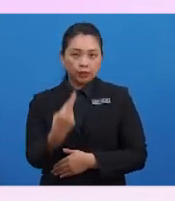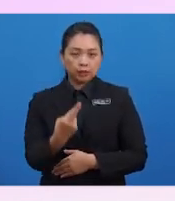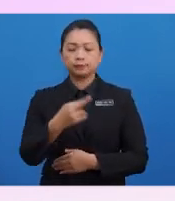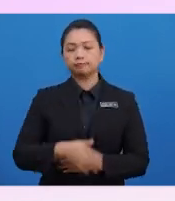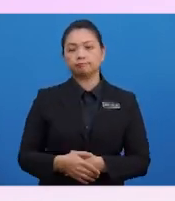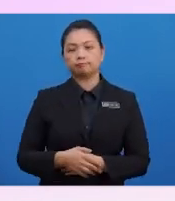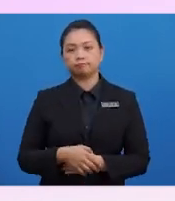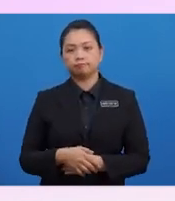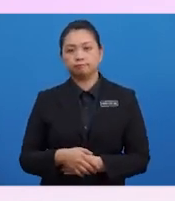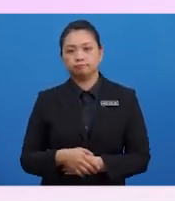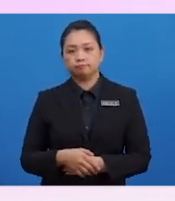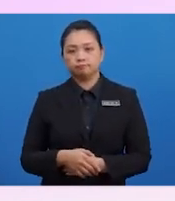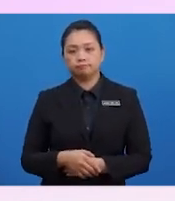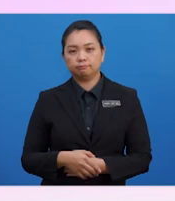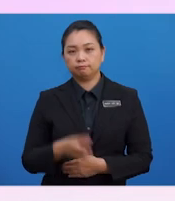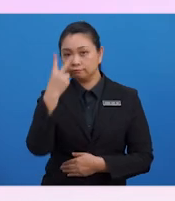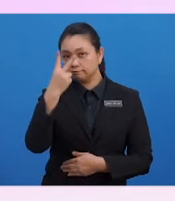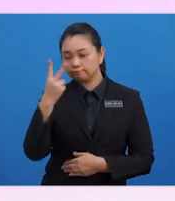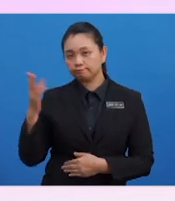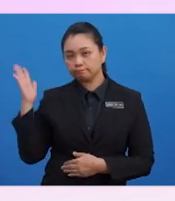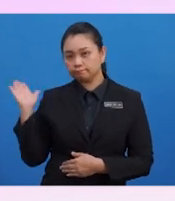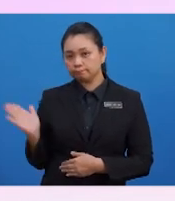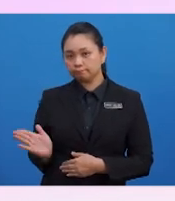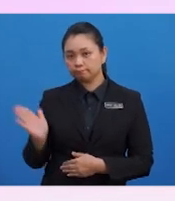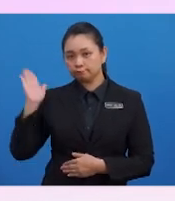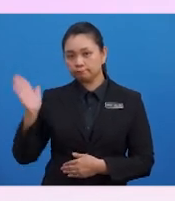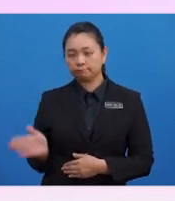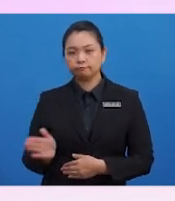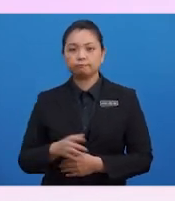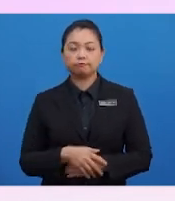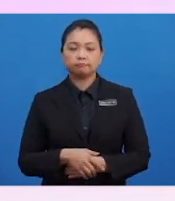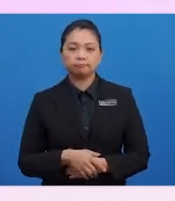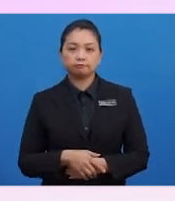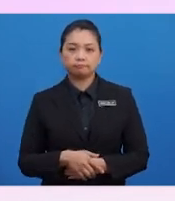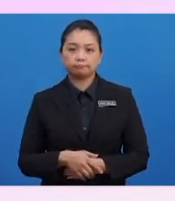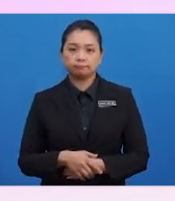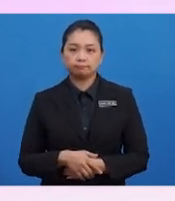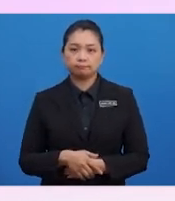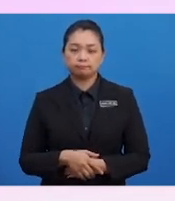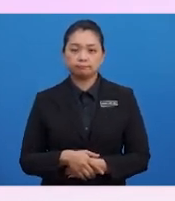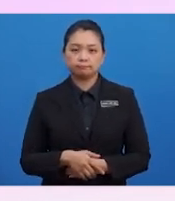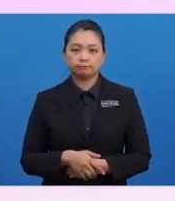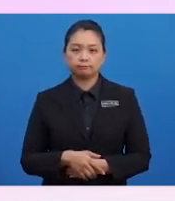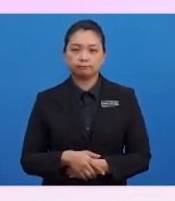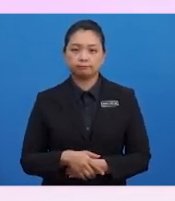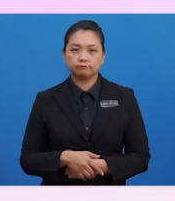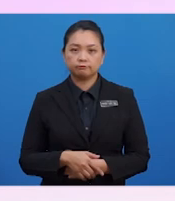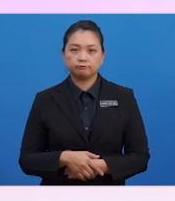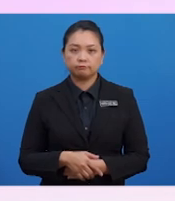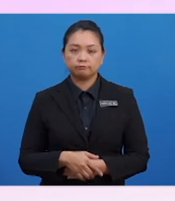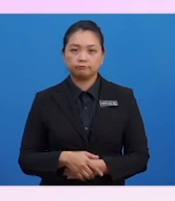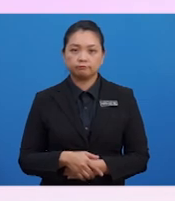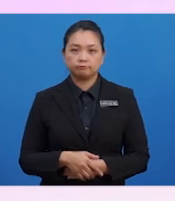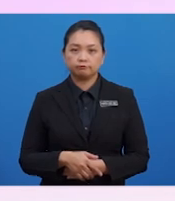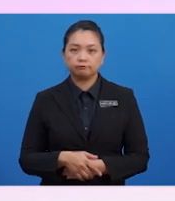Maka murid-murid catatkan jumlah insurans untuk tempoh perekonan semasa,